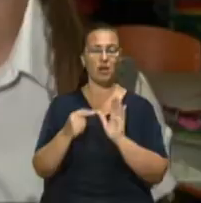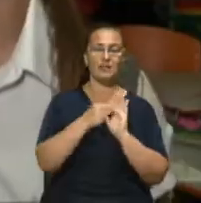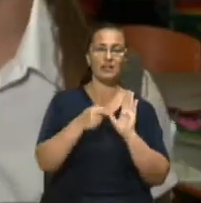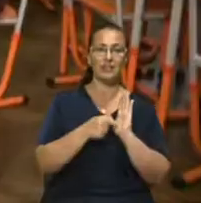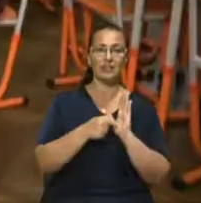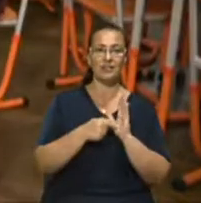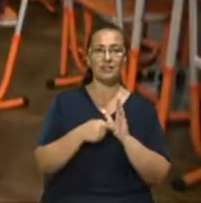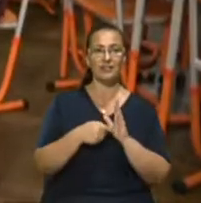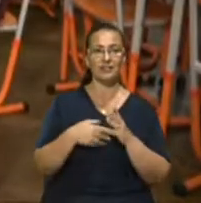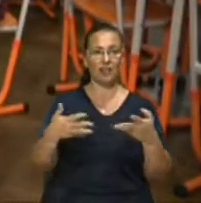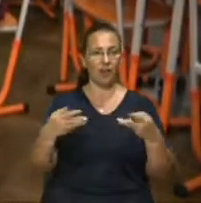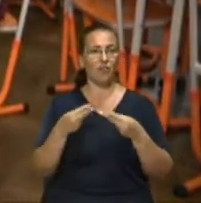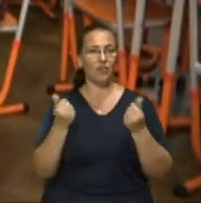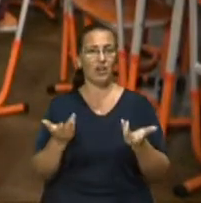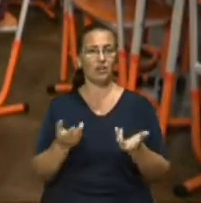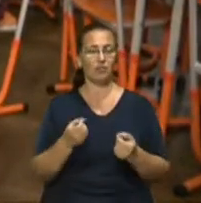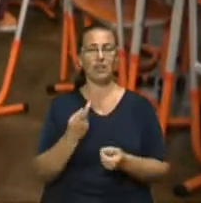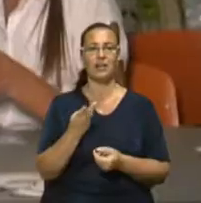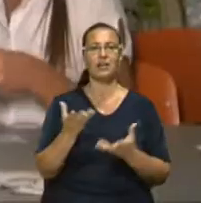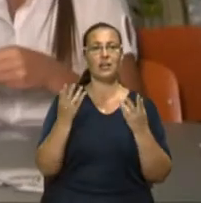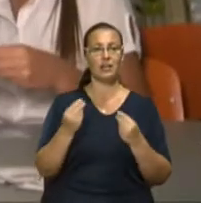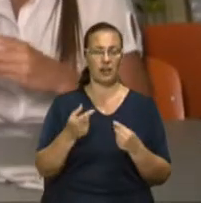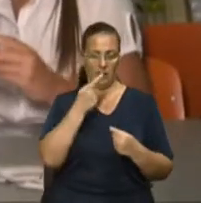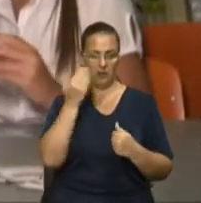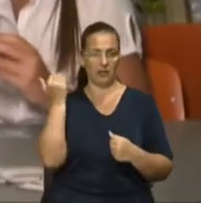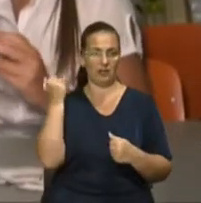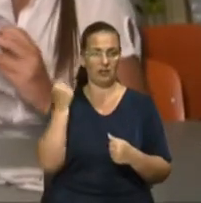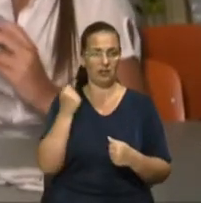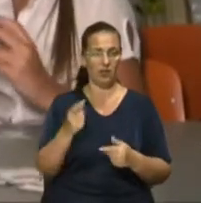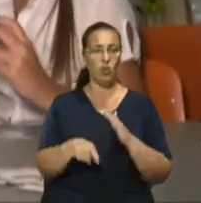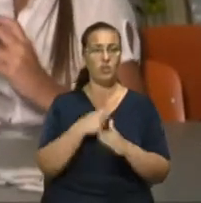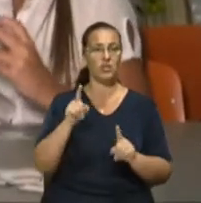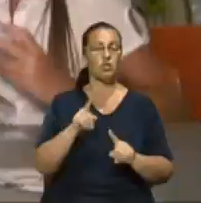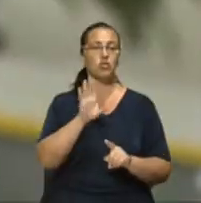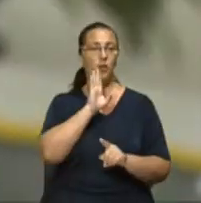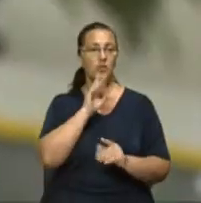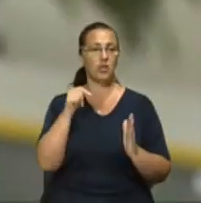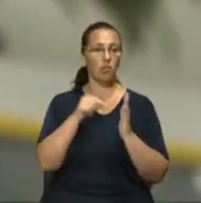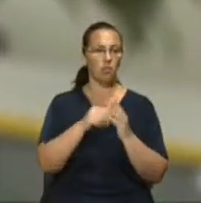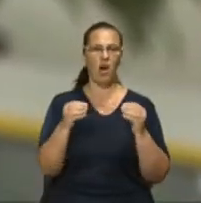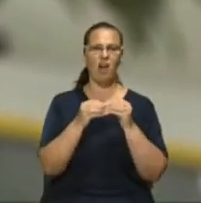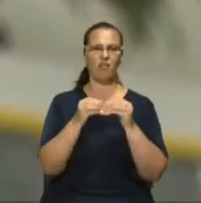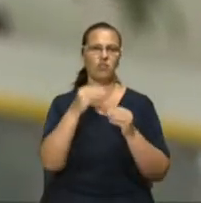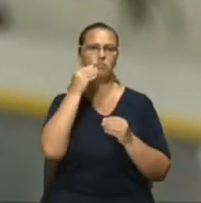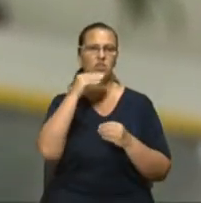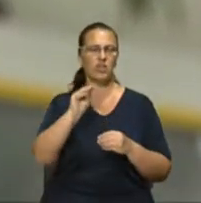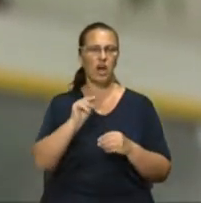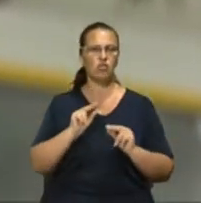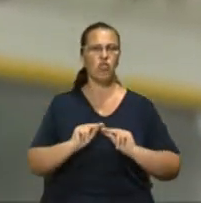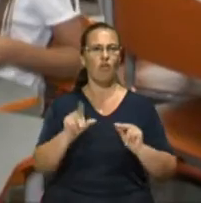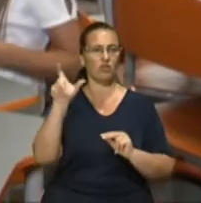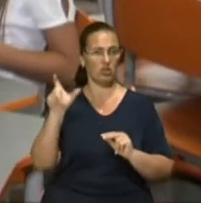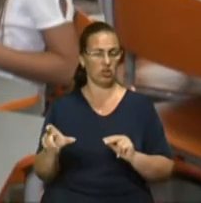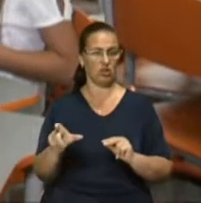враженнями. Кілька днів тому стало відомо, що Олена Гальвіцька потрапила у топ-10 вчителів України за версією громадської спілки